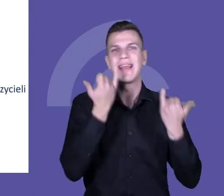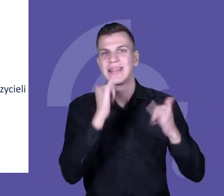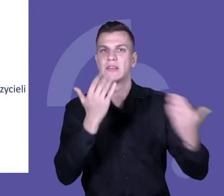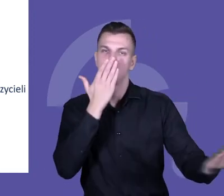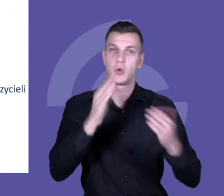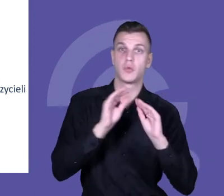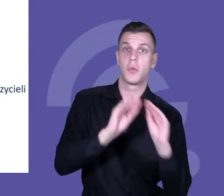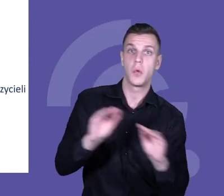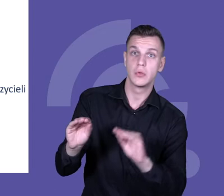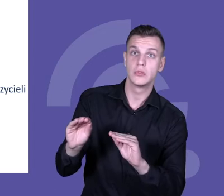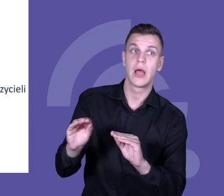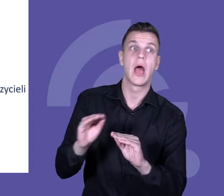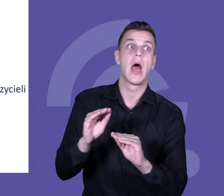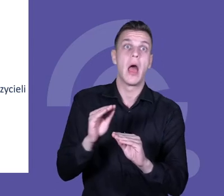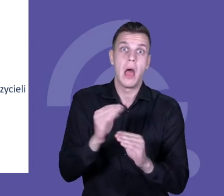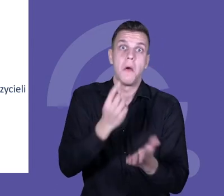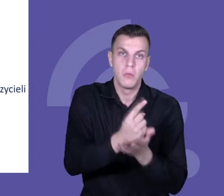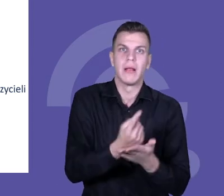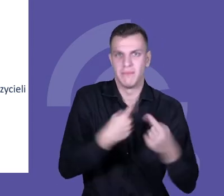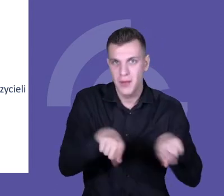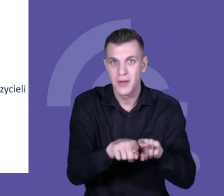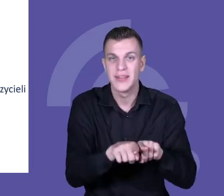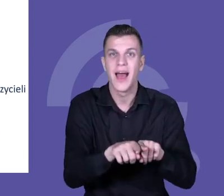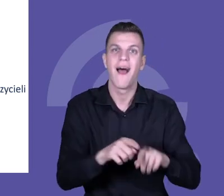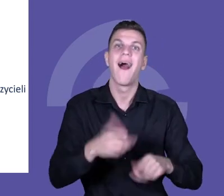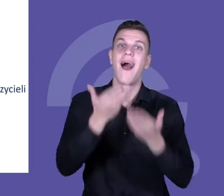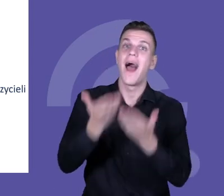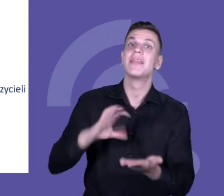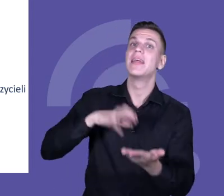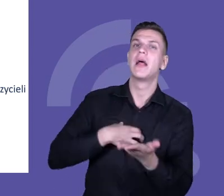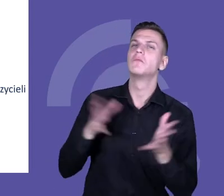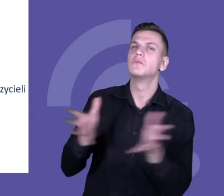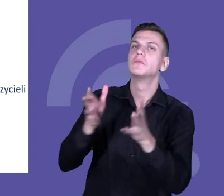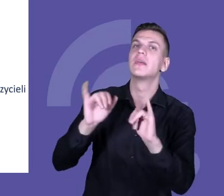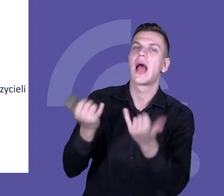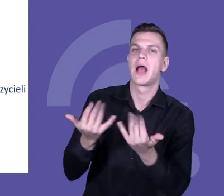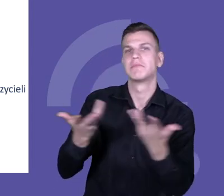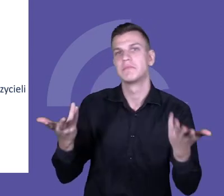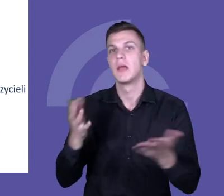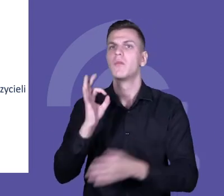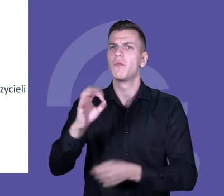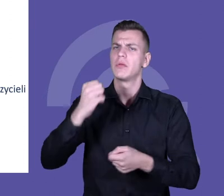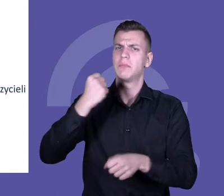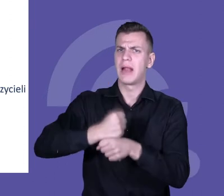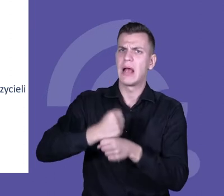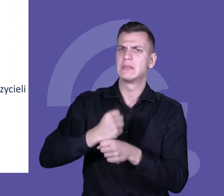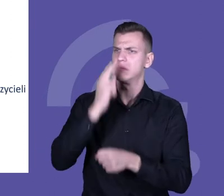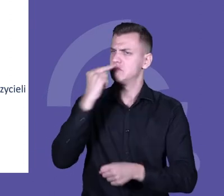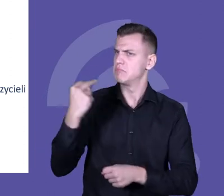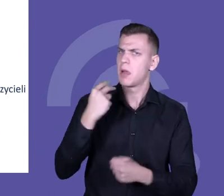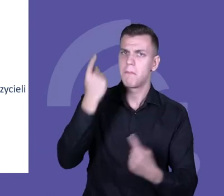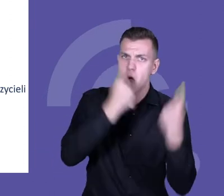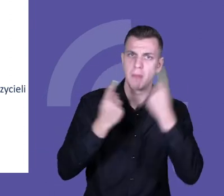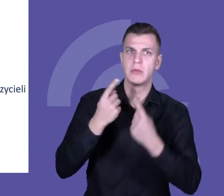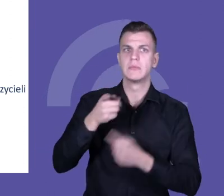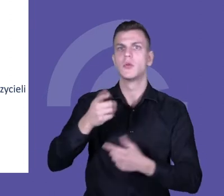potem ich wdrażania. Dyrektorów zachęcaliśmy również do przyjrzenia się swojej pracy, do zmiany swojego warsztatu,